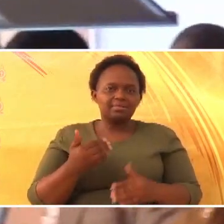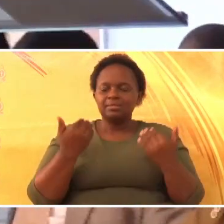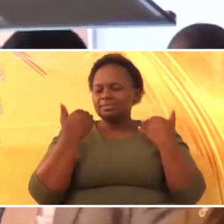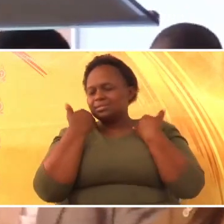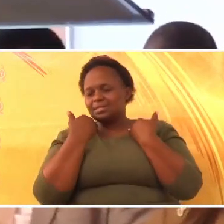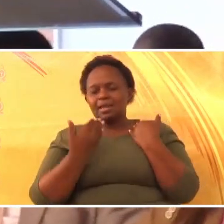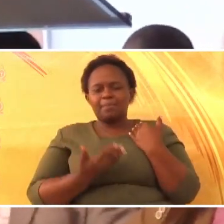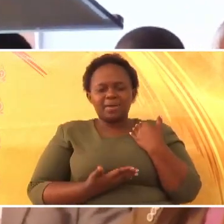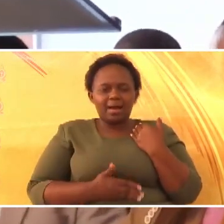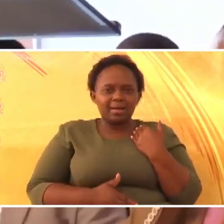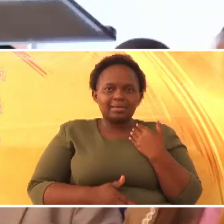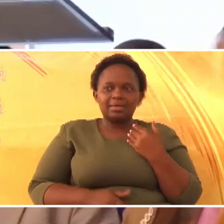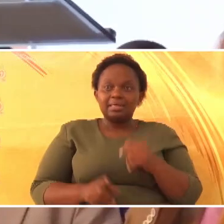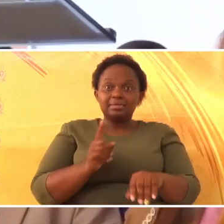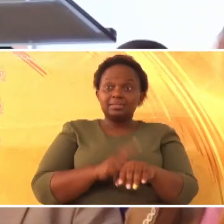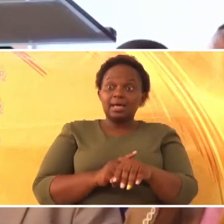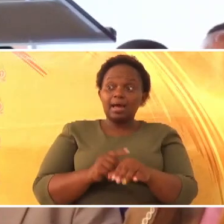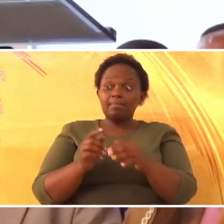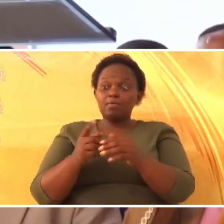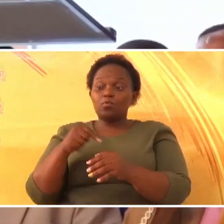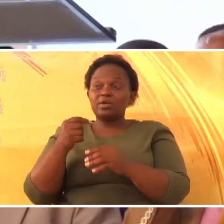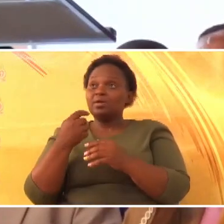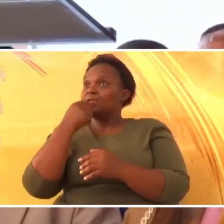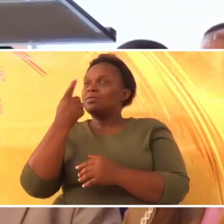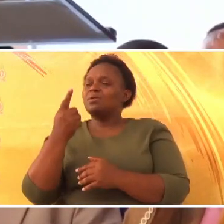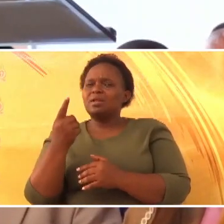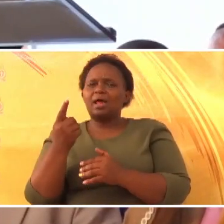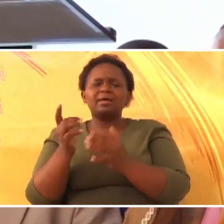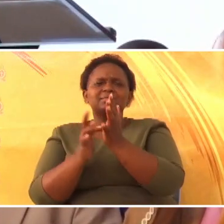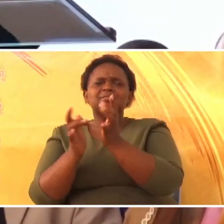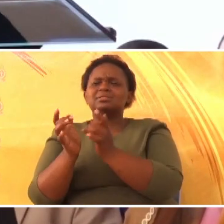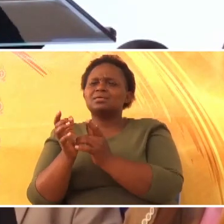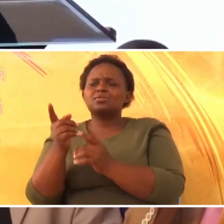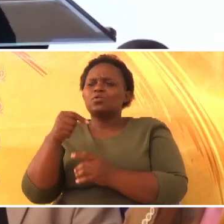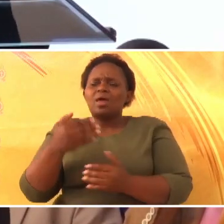muambia hatuna shakula na elewa. Hallelujah.